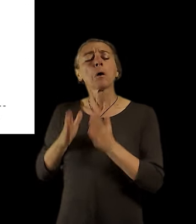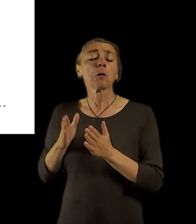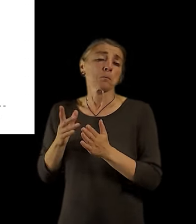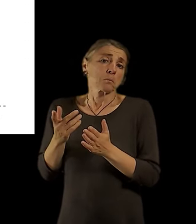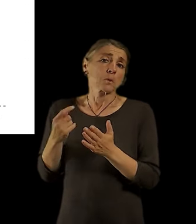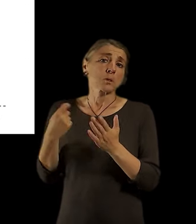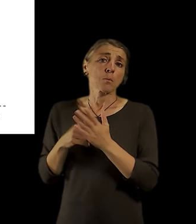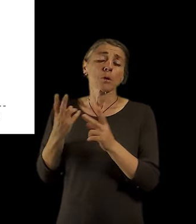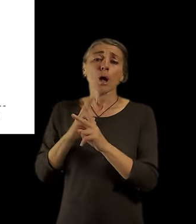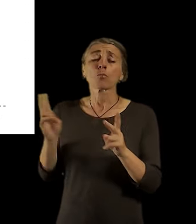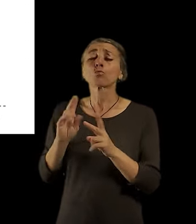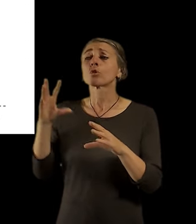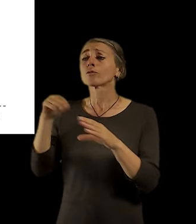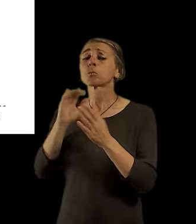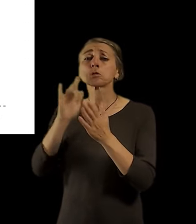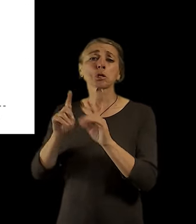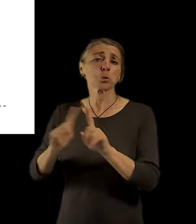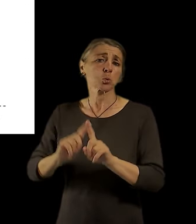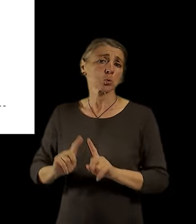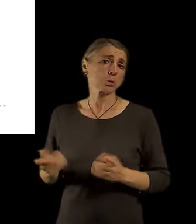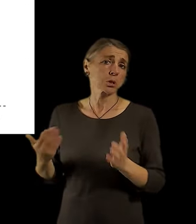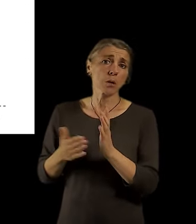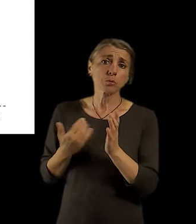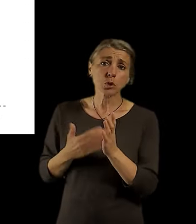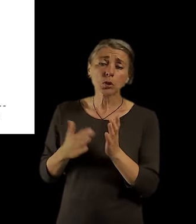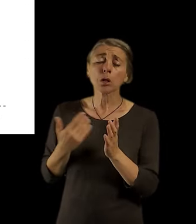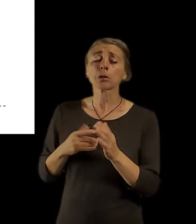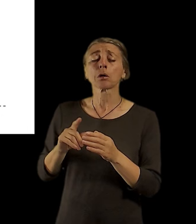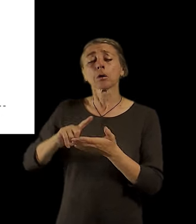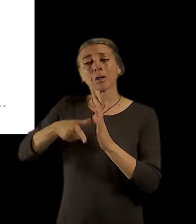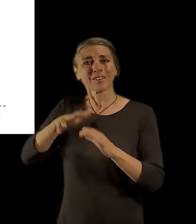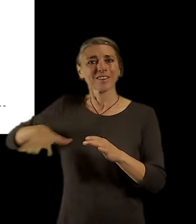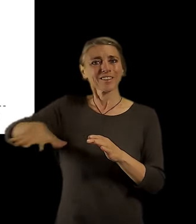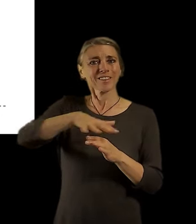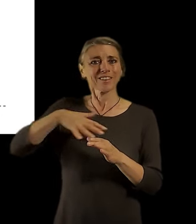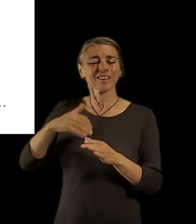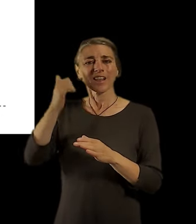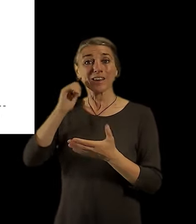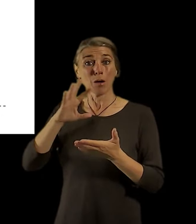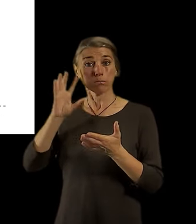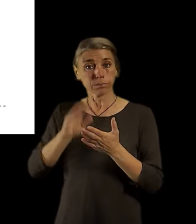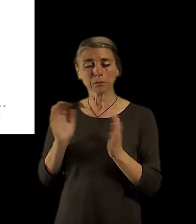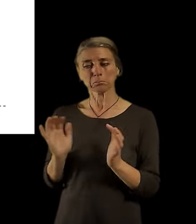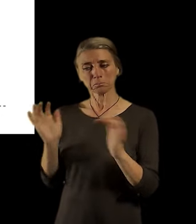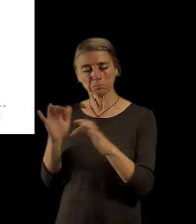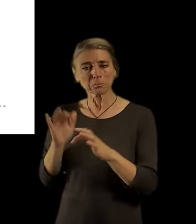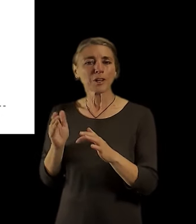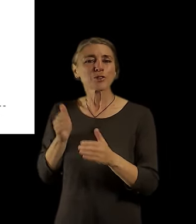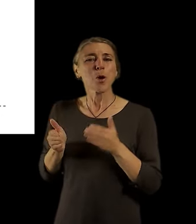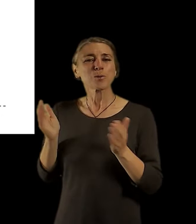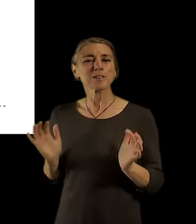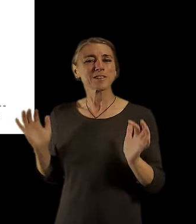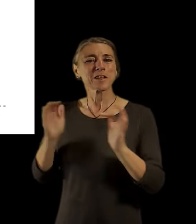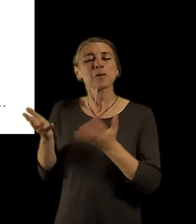slučovat více funkcí, slouží primárně pro tu lokální společnost, pro ty sousedské vztahy, ale můžou mít i